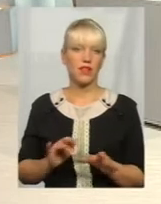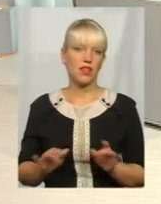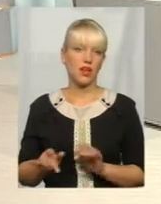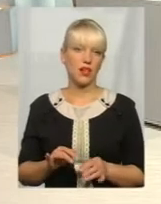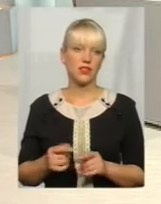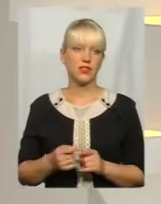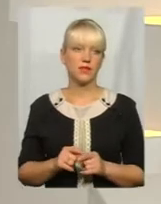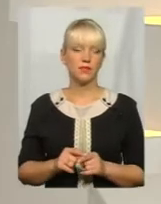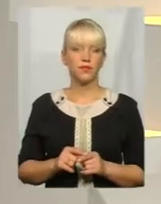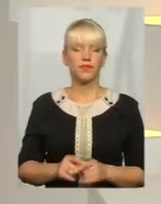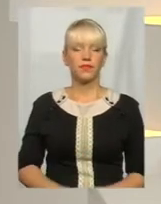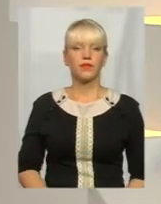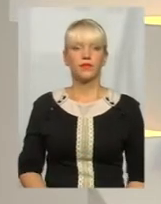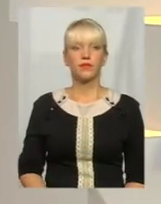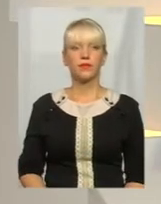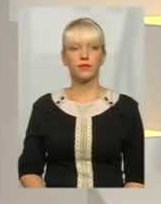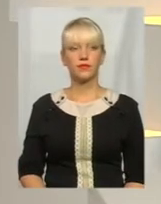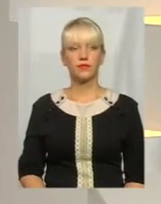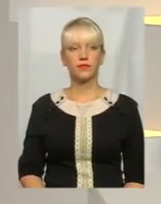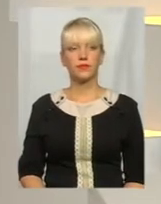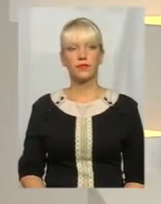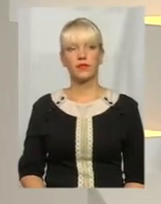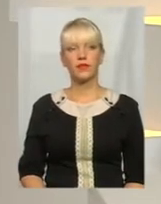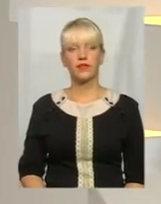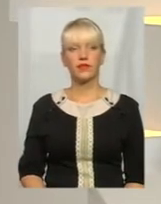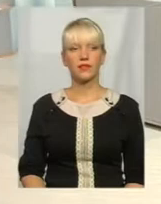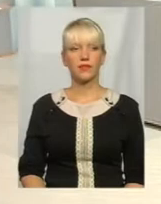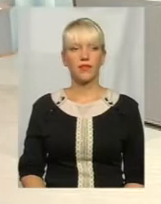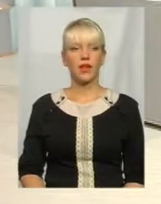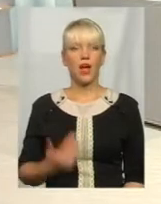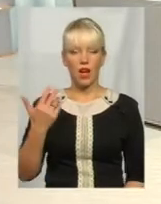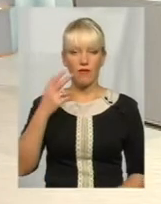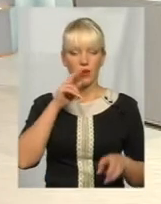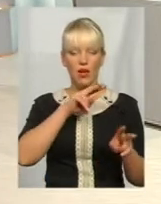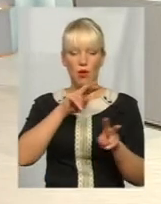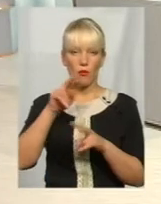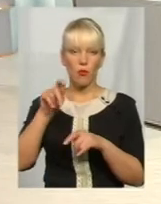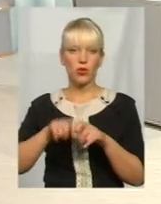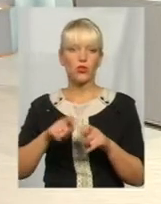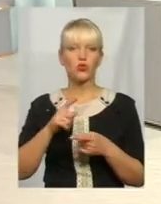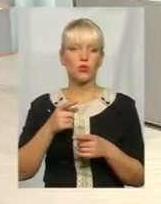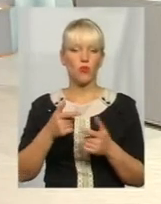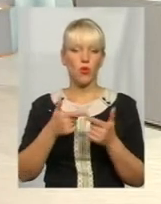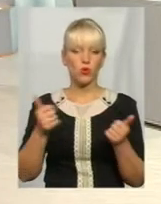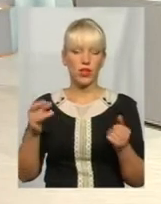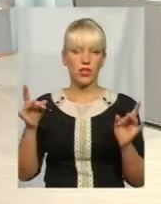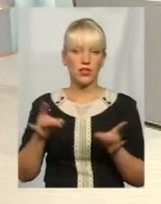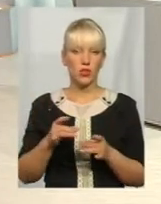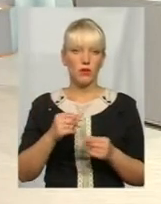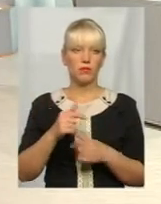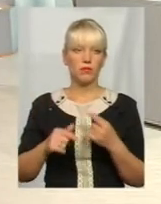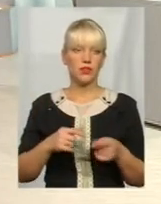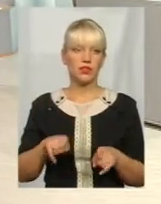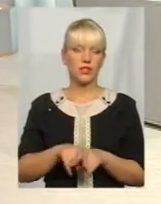В основному, фінансова діяльність. Фінансова діяльність. А ви все ж таки не моніторили, чому так виходить готельно-ресторанний бізнес, ніби така